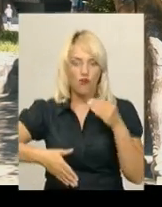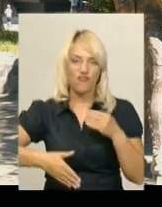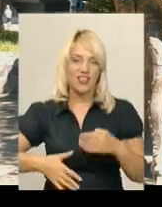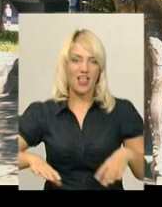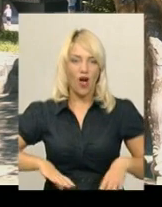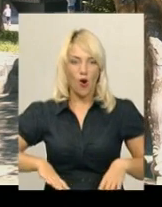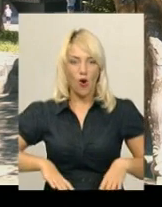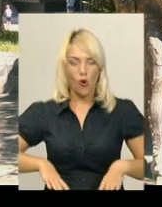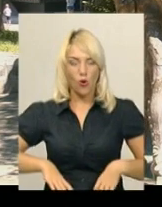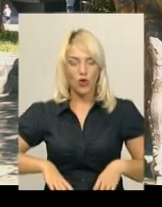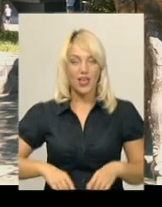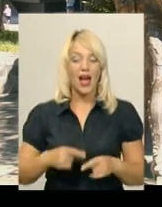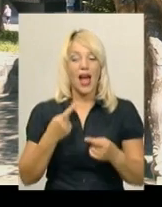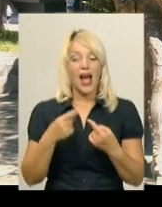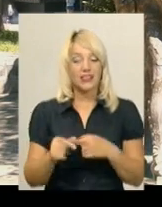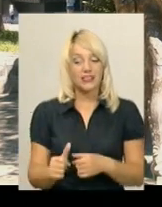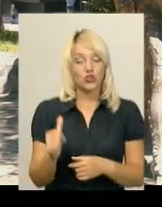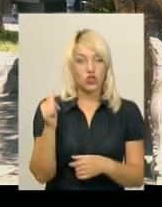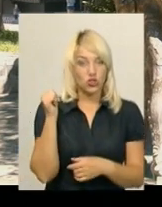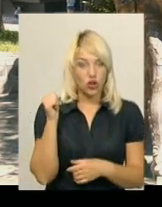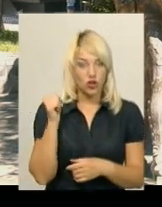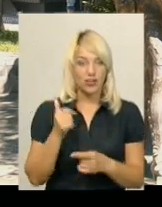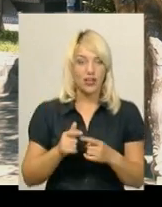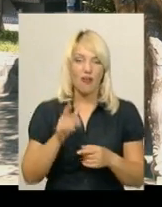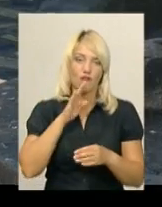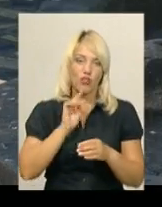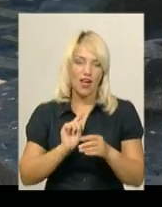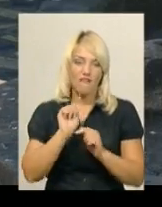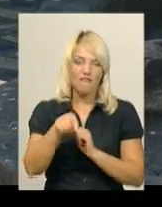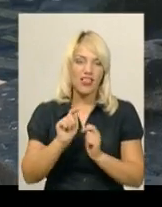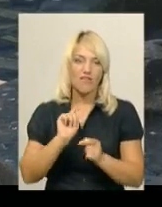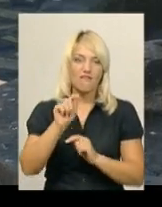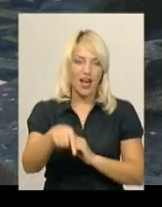воду, а з іншої сторони, оскільки другої половини немає, вода виливається.